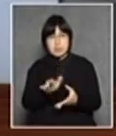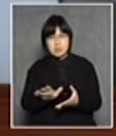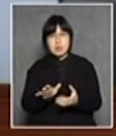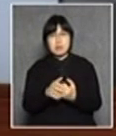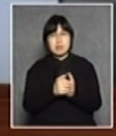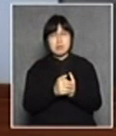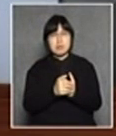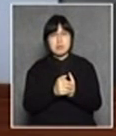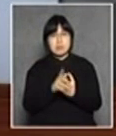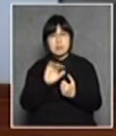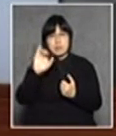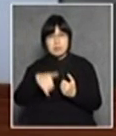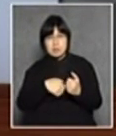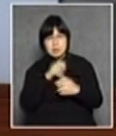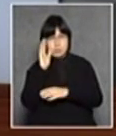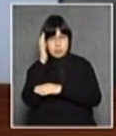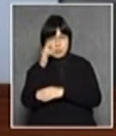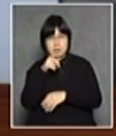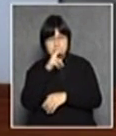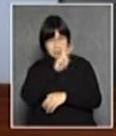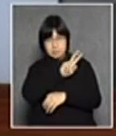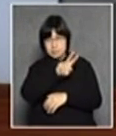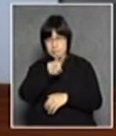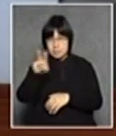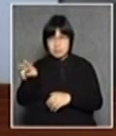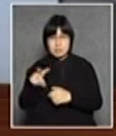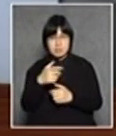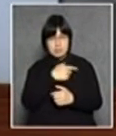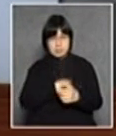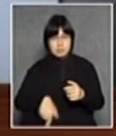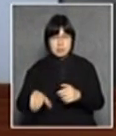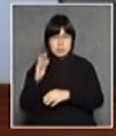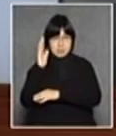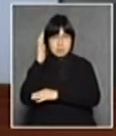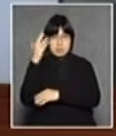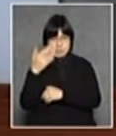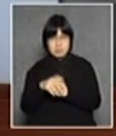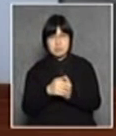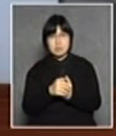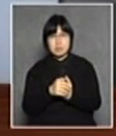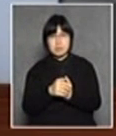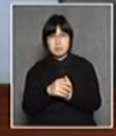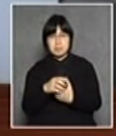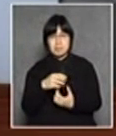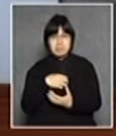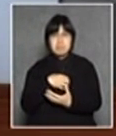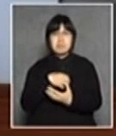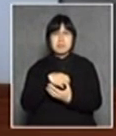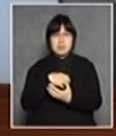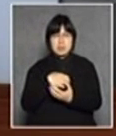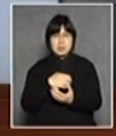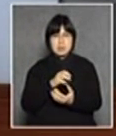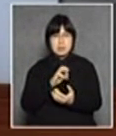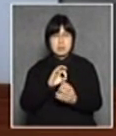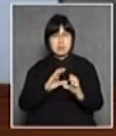我下來發言我看到各個議員的發言我深深為這個議會感到非常